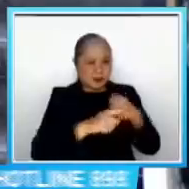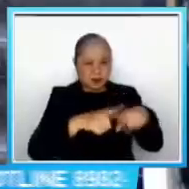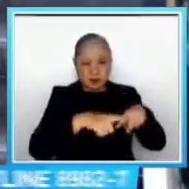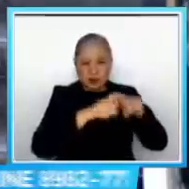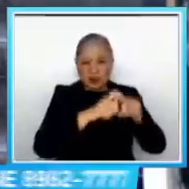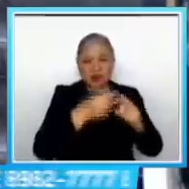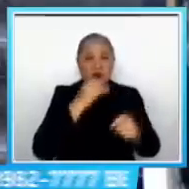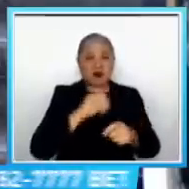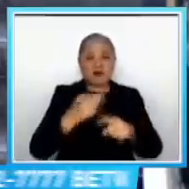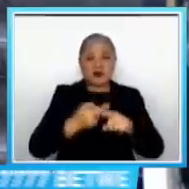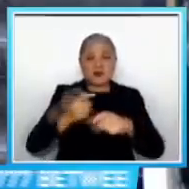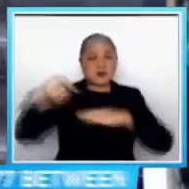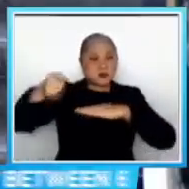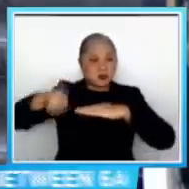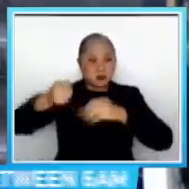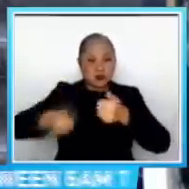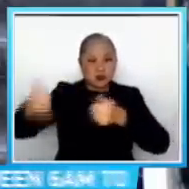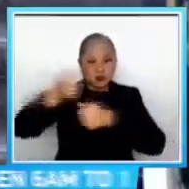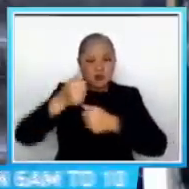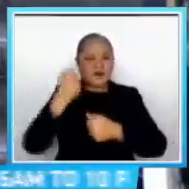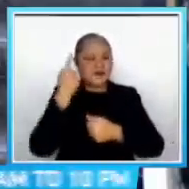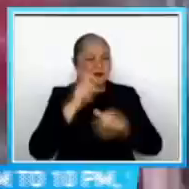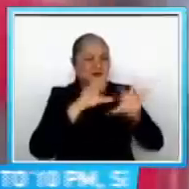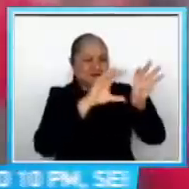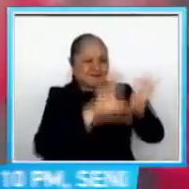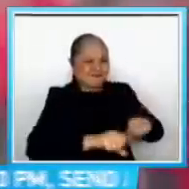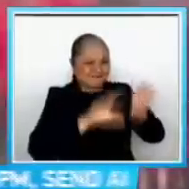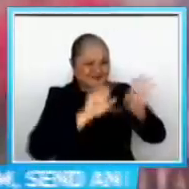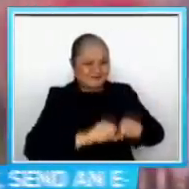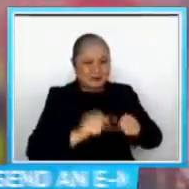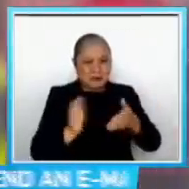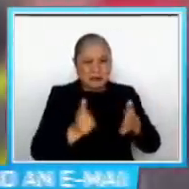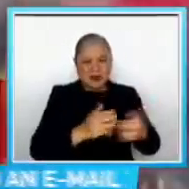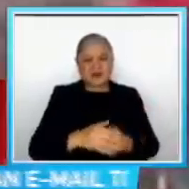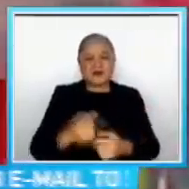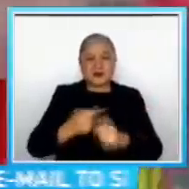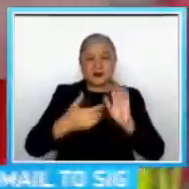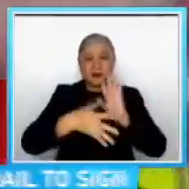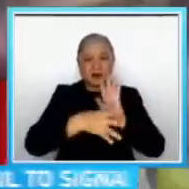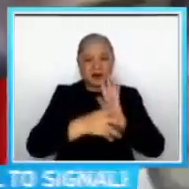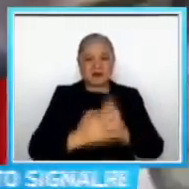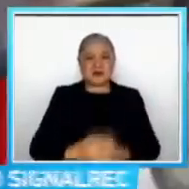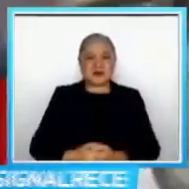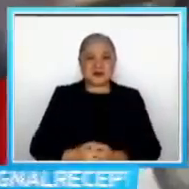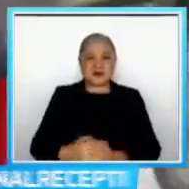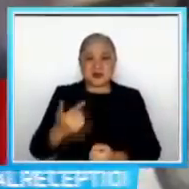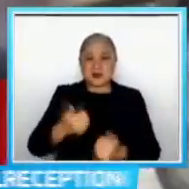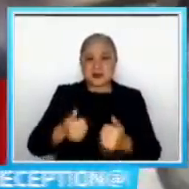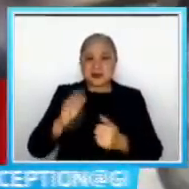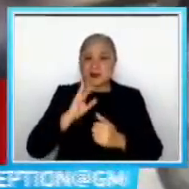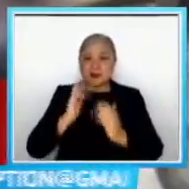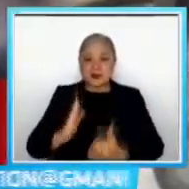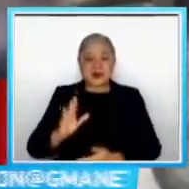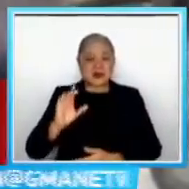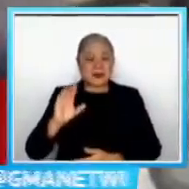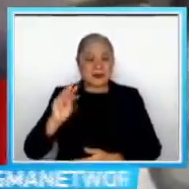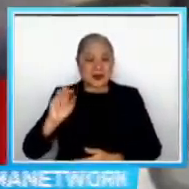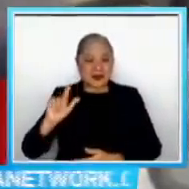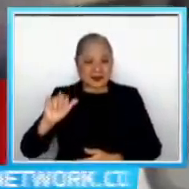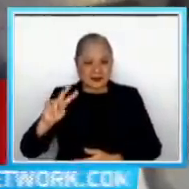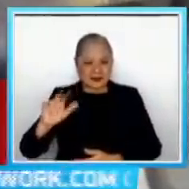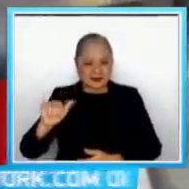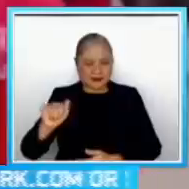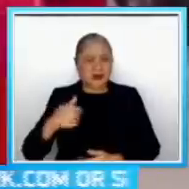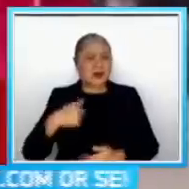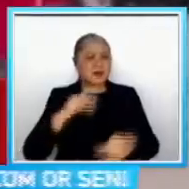Laban sa uplan baklas ng Comelec Ayon kay DILG spokesman Jonathan Malaya, abisuhan nila ang lahat ng mga LGU at